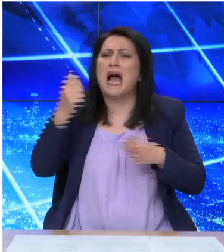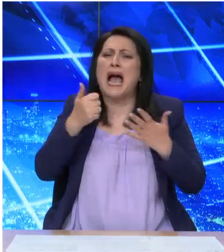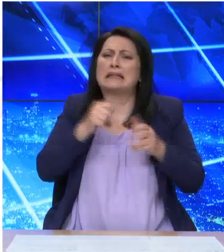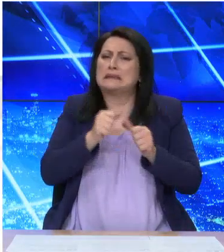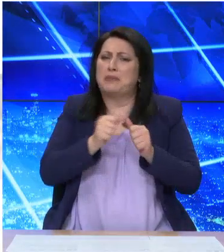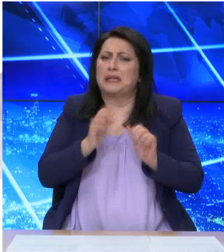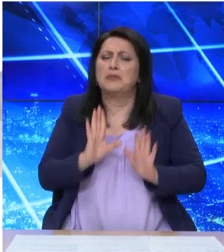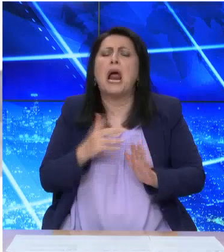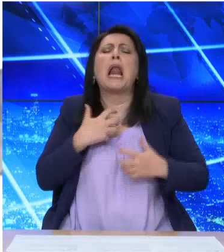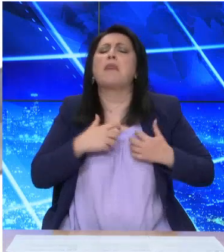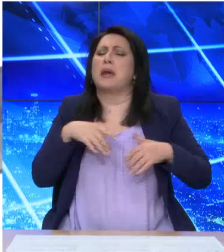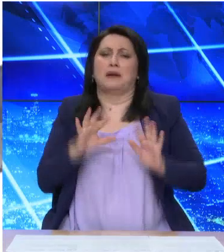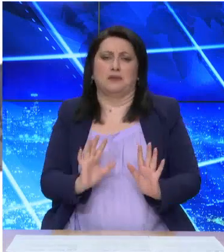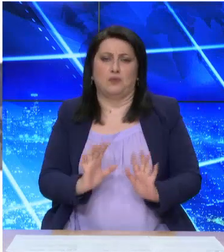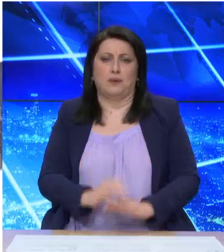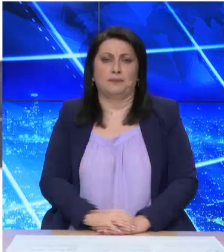μήνες, αλλά δεν ανησυχούμε.